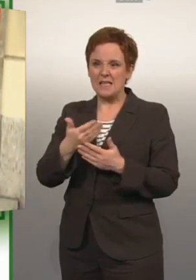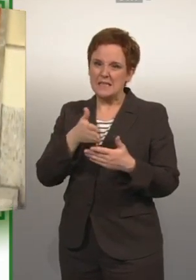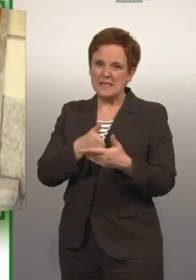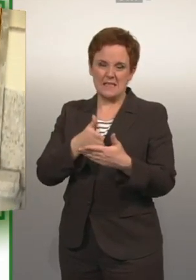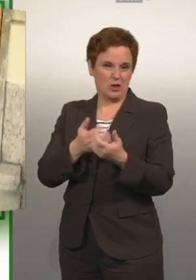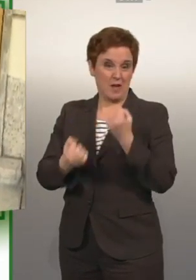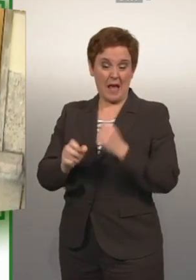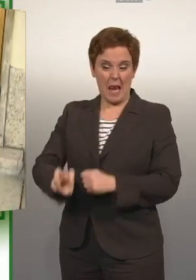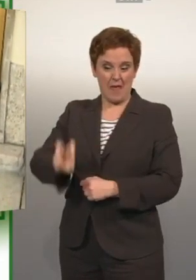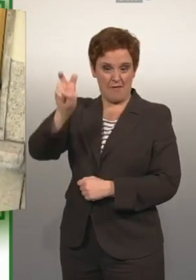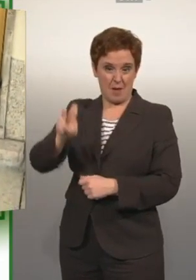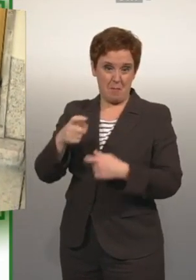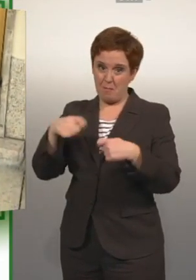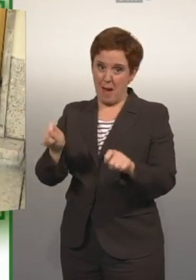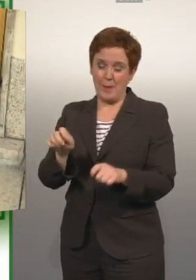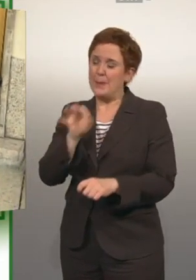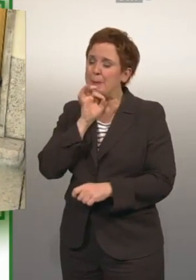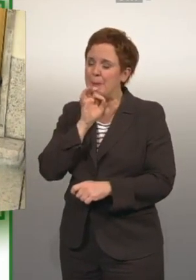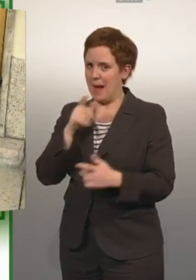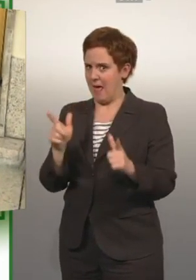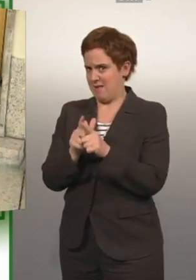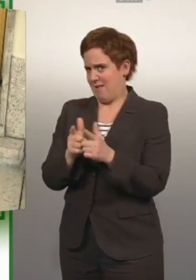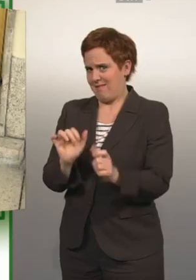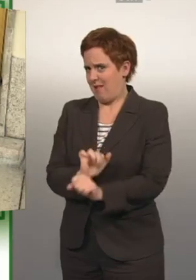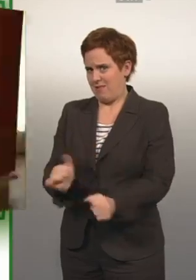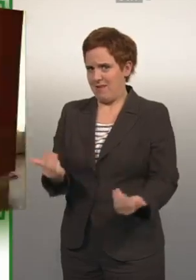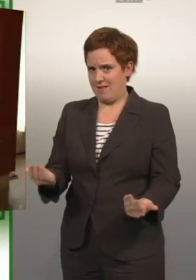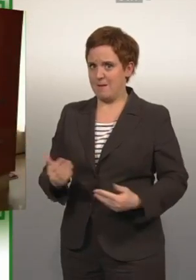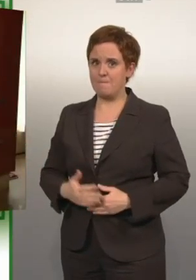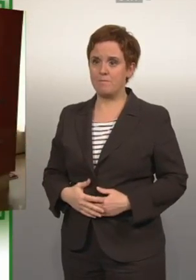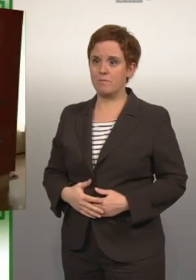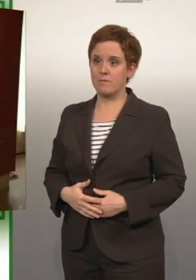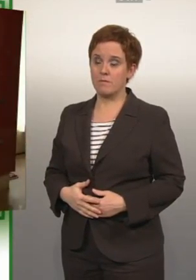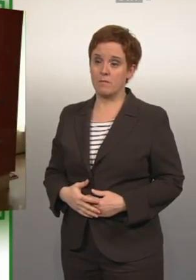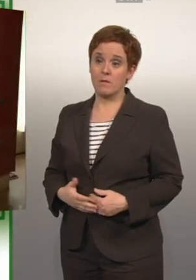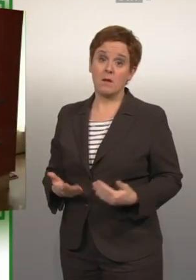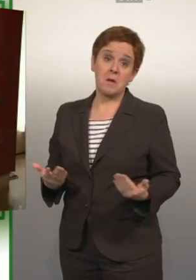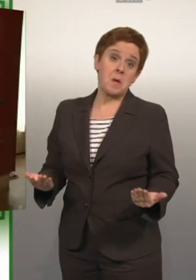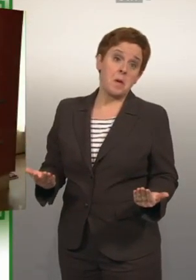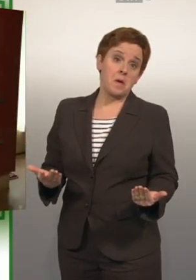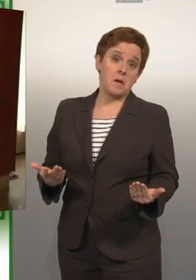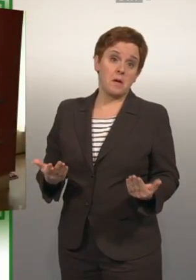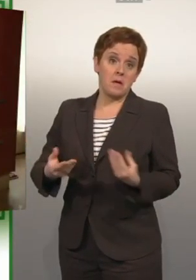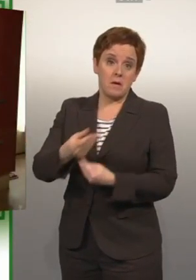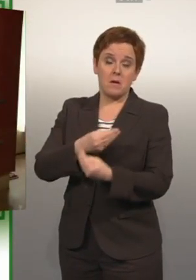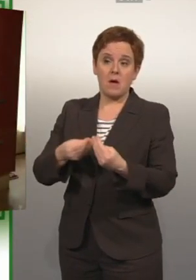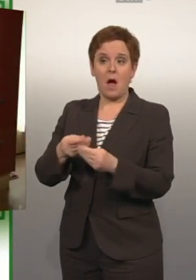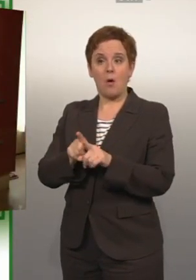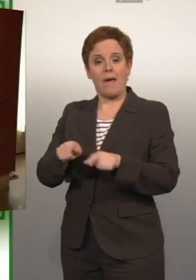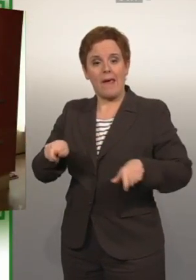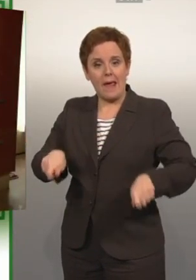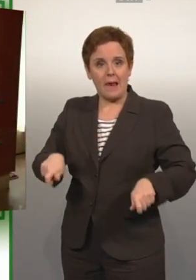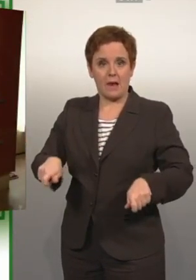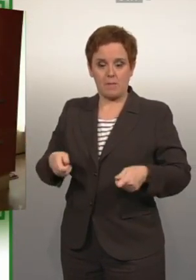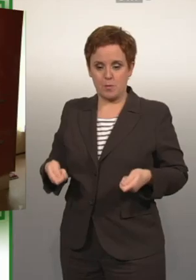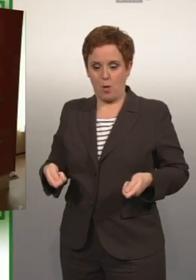Daher wäre ein Lifteinbau nicht rentabel. Vielleicht wäre es rentabler wert, wenn ältere Menschen mit